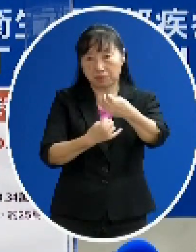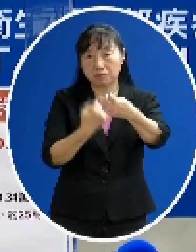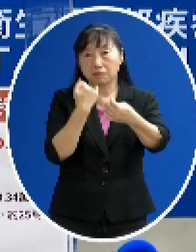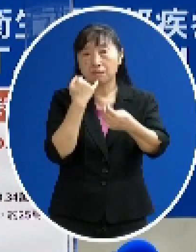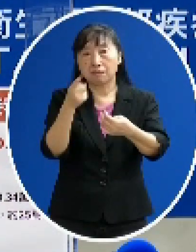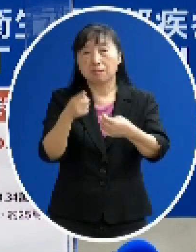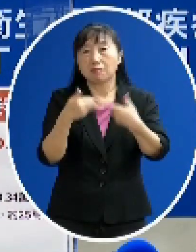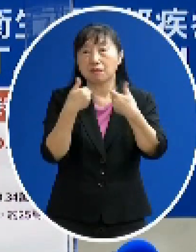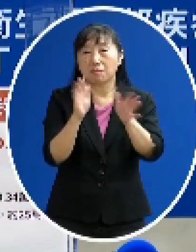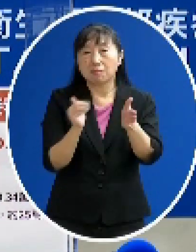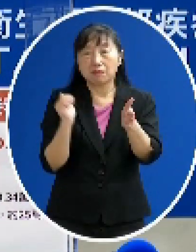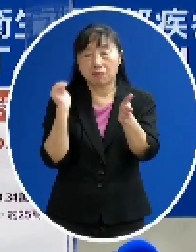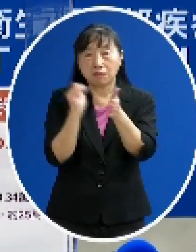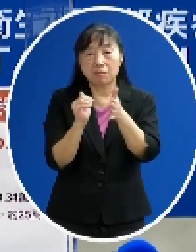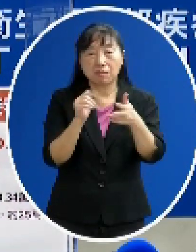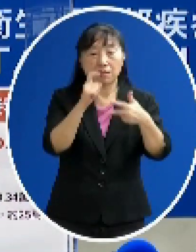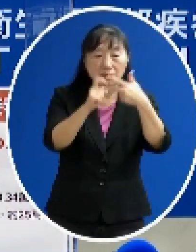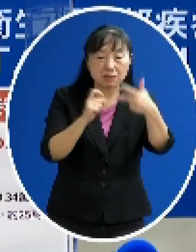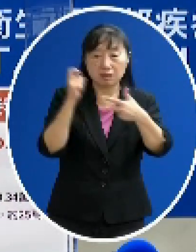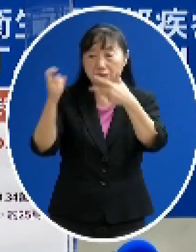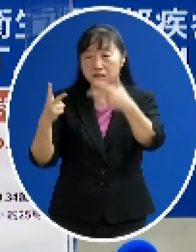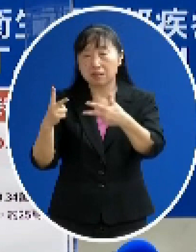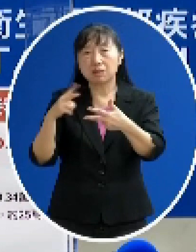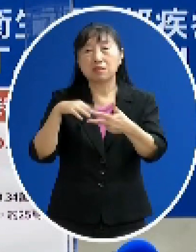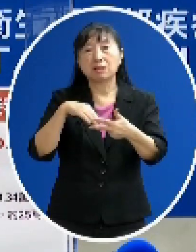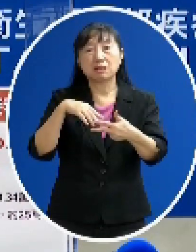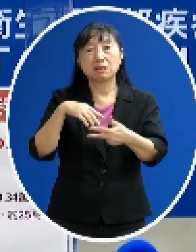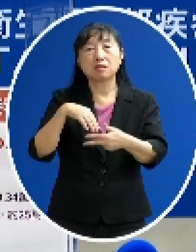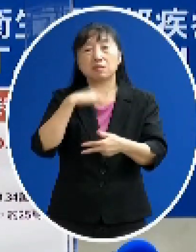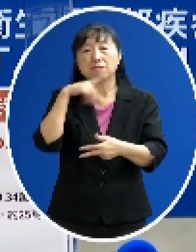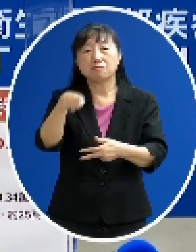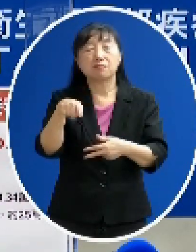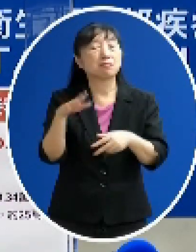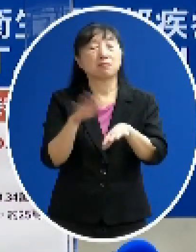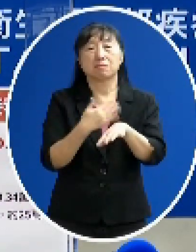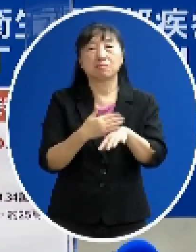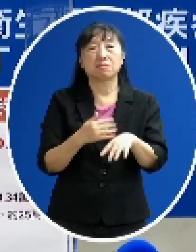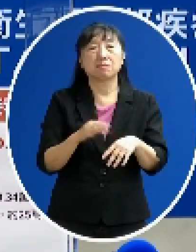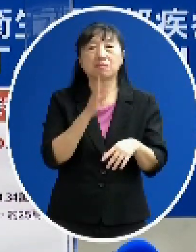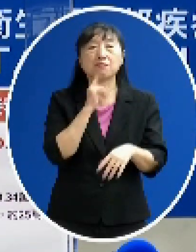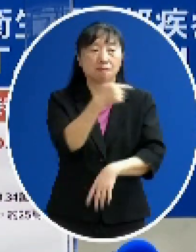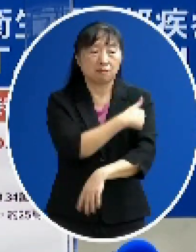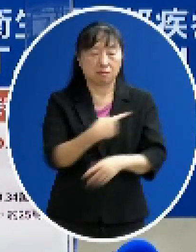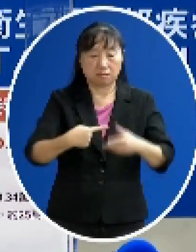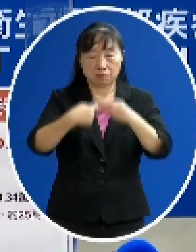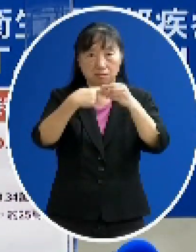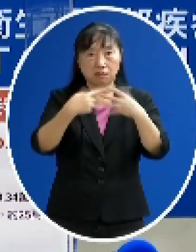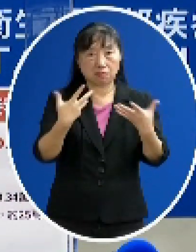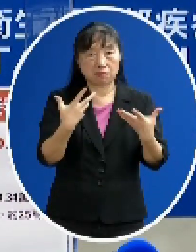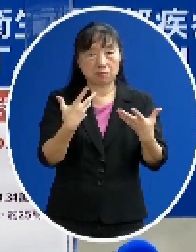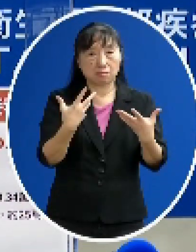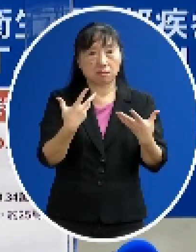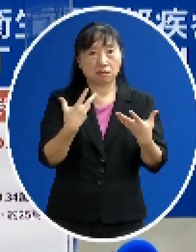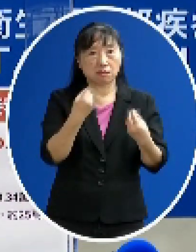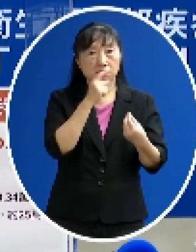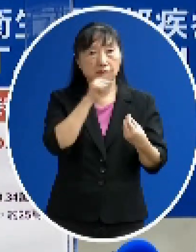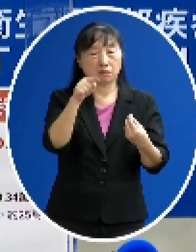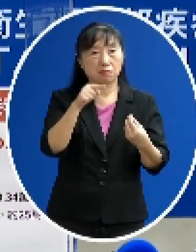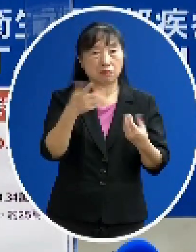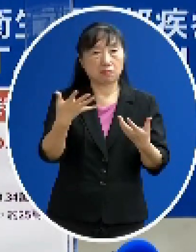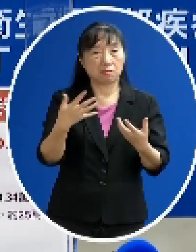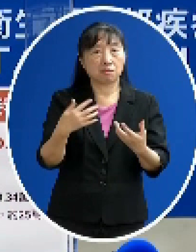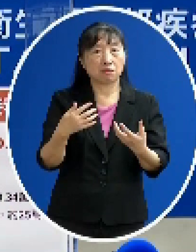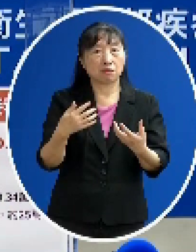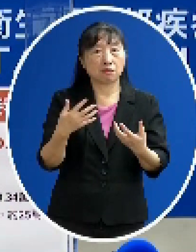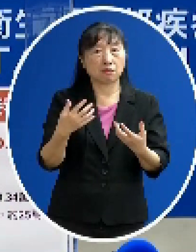可以不用等到十週十二週這麼長的一個時間但至於要打第一劑 我們並沒有就是說要保證